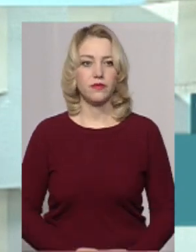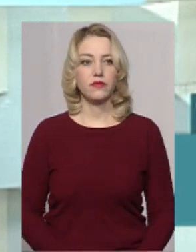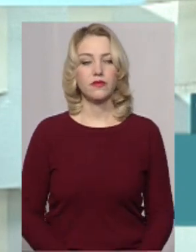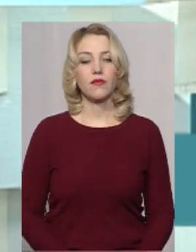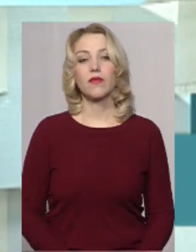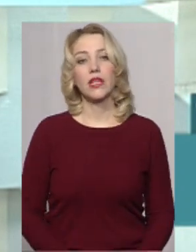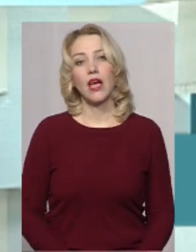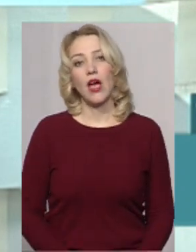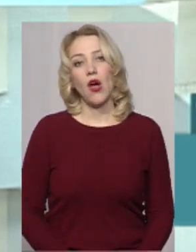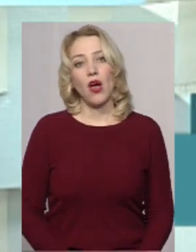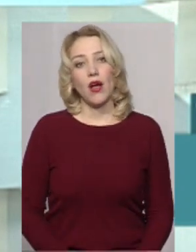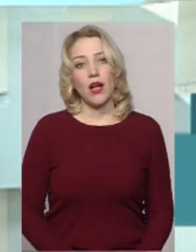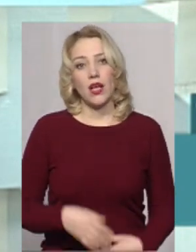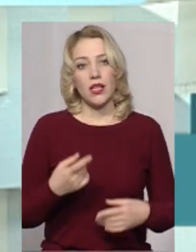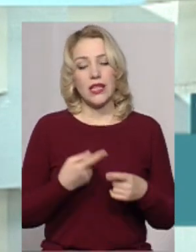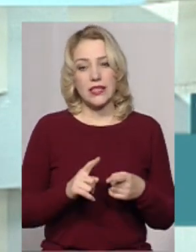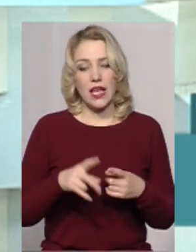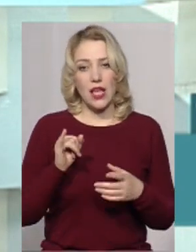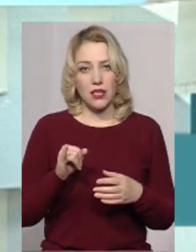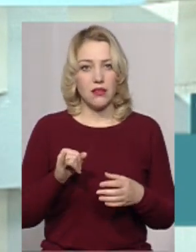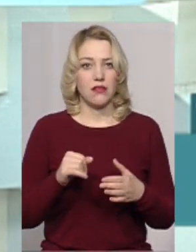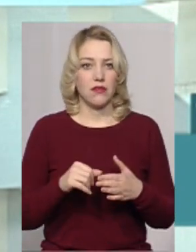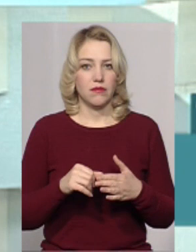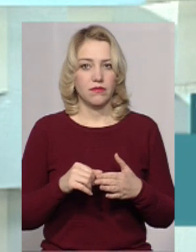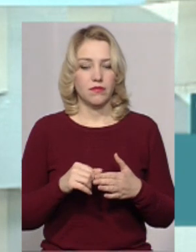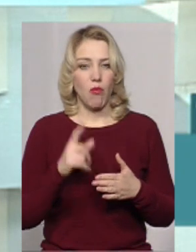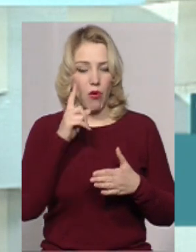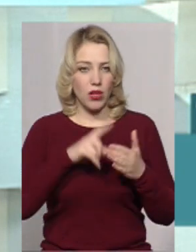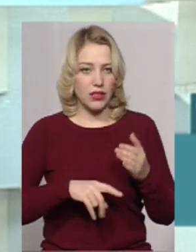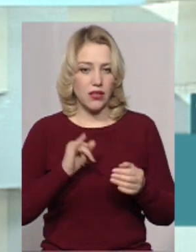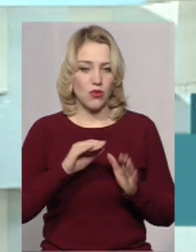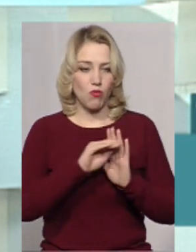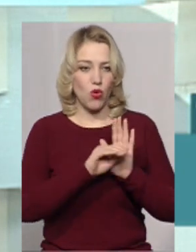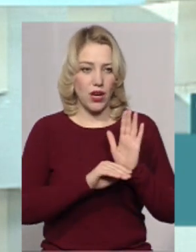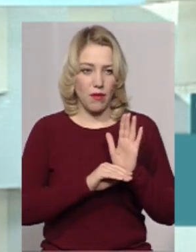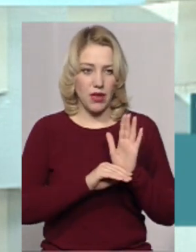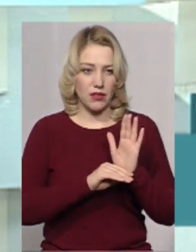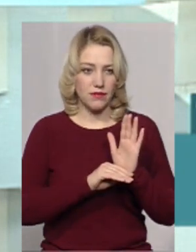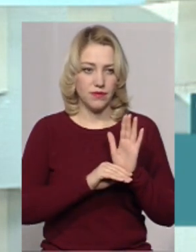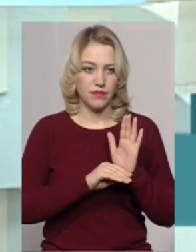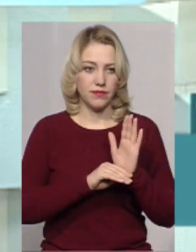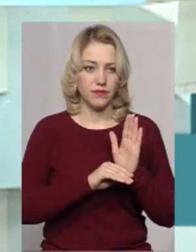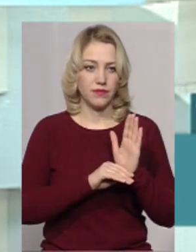В принципі, на це і покладається. От в програмах, які